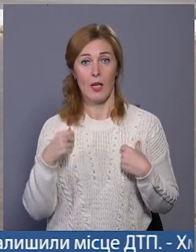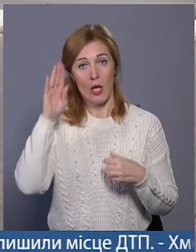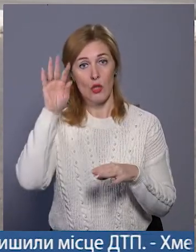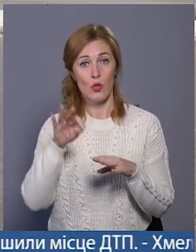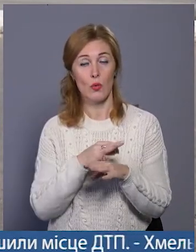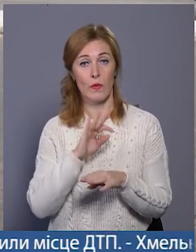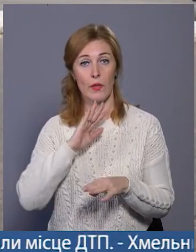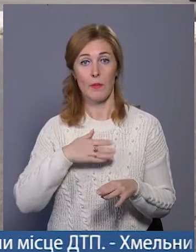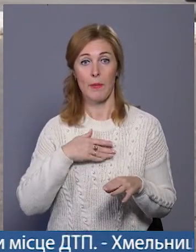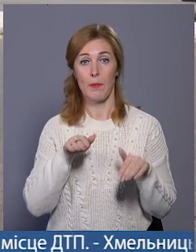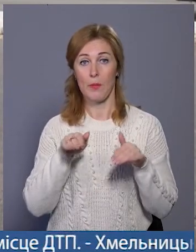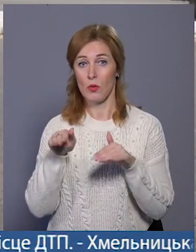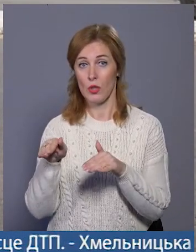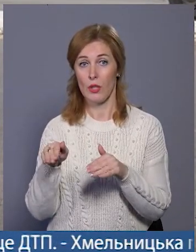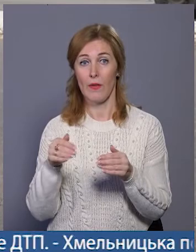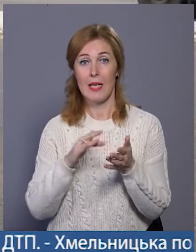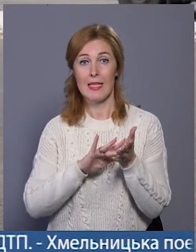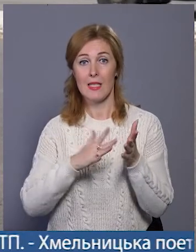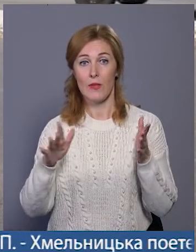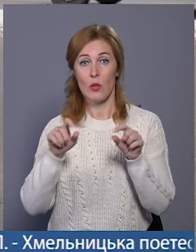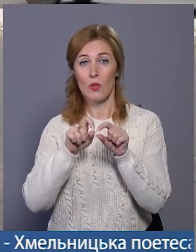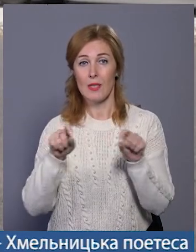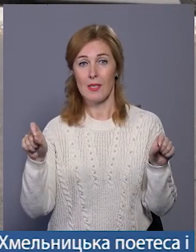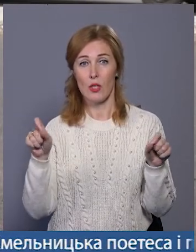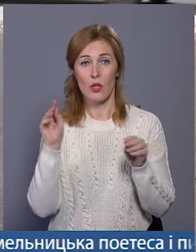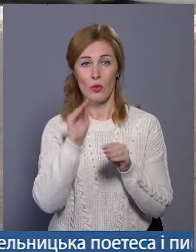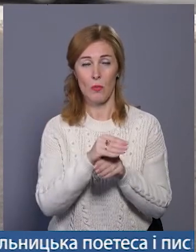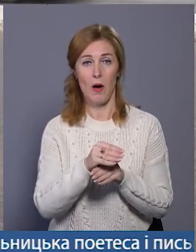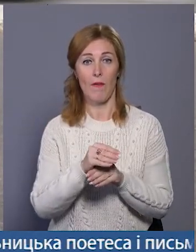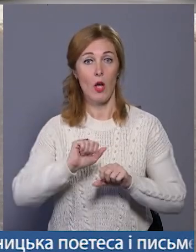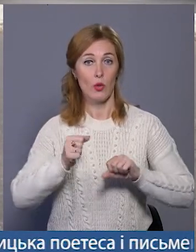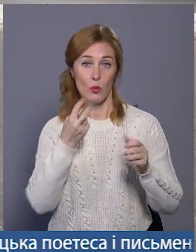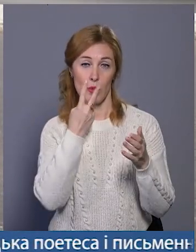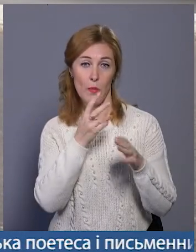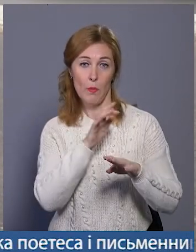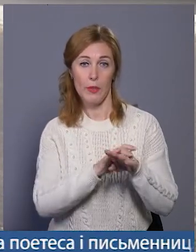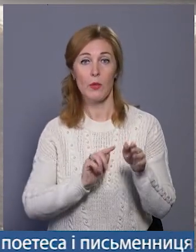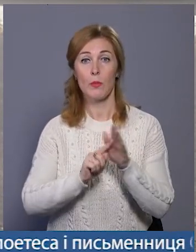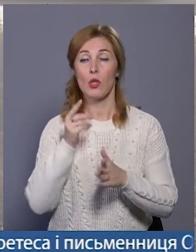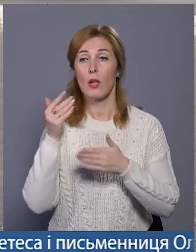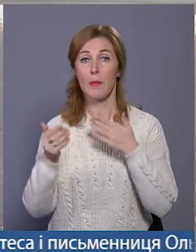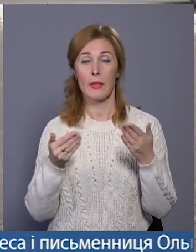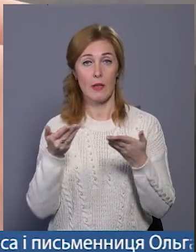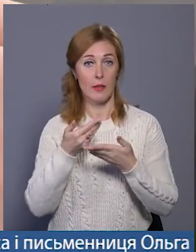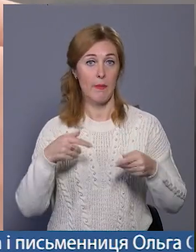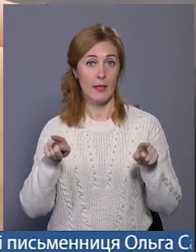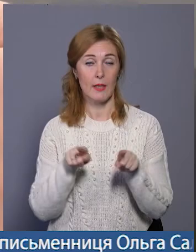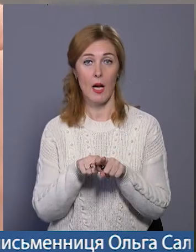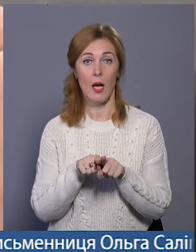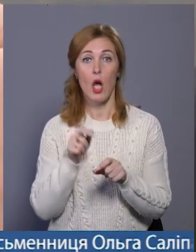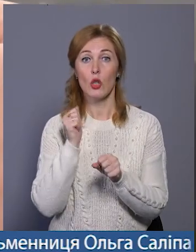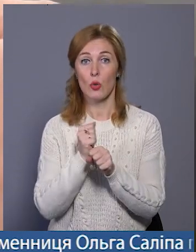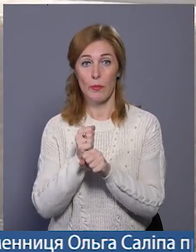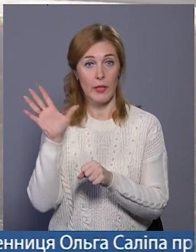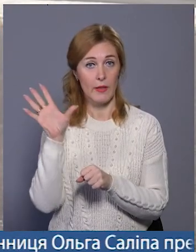з світлодіодною стрічкою, а потім вже це друзі помітили, начали питати. І ми таким чином доробили